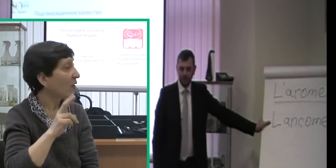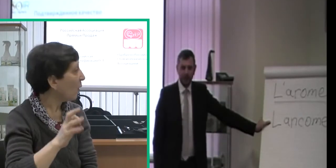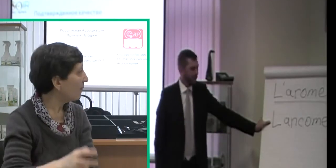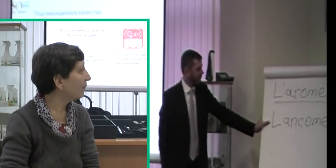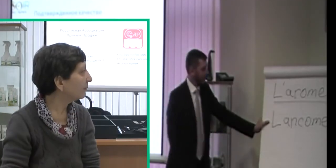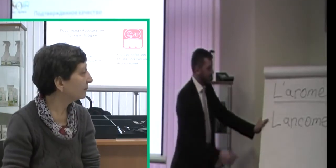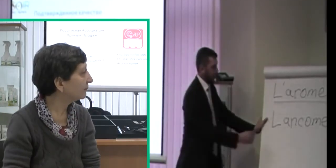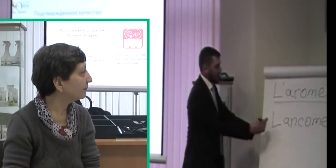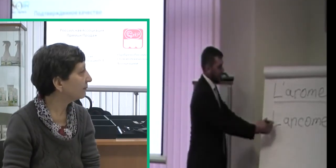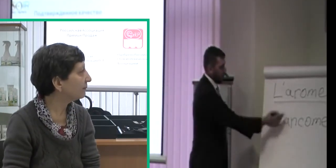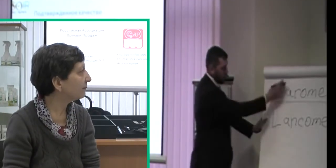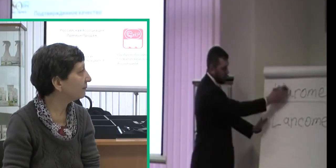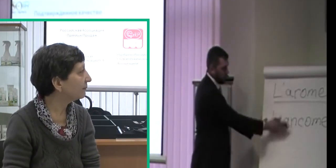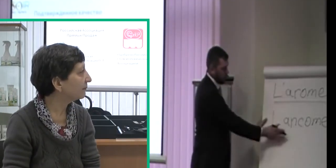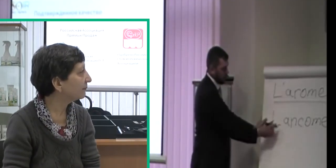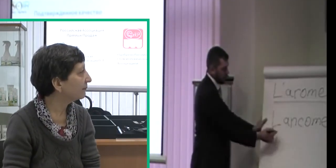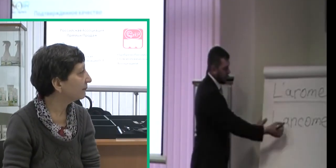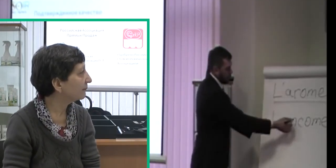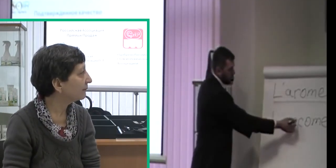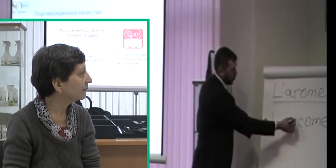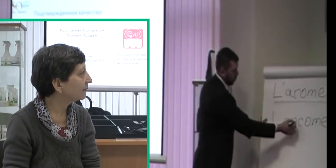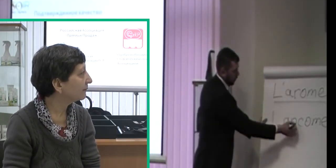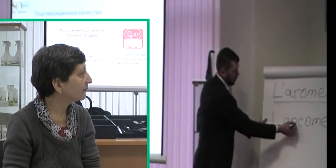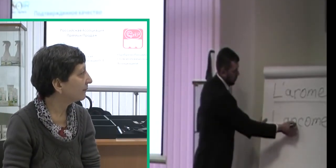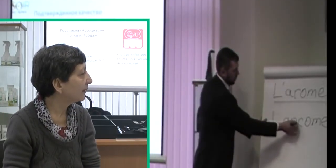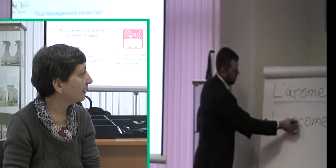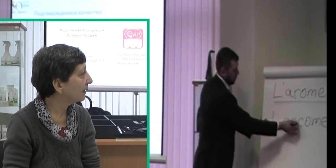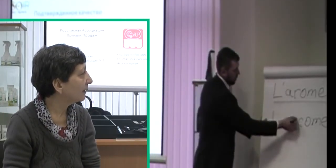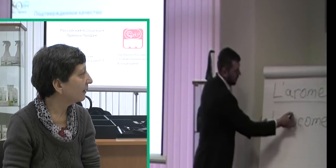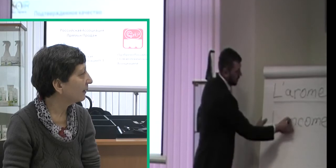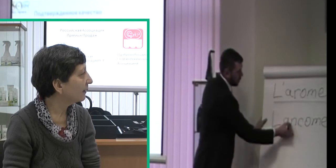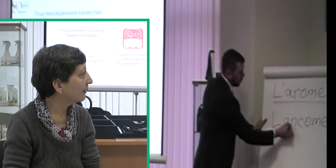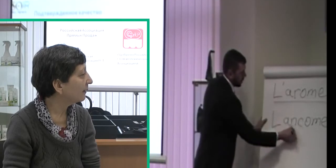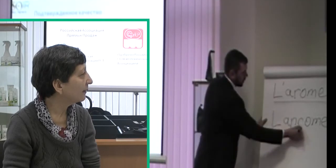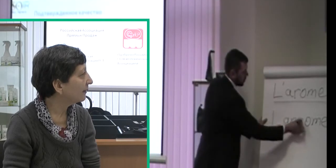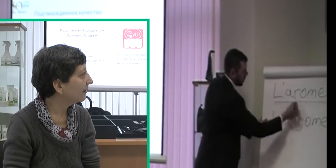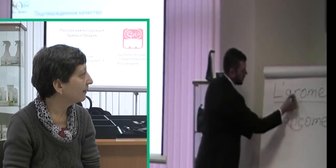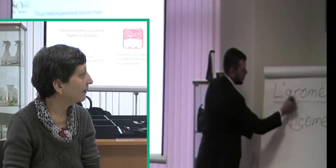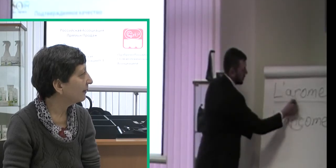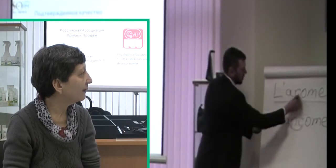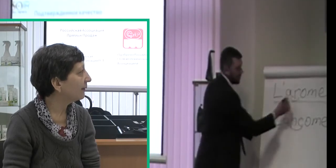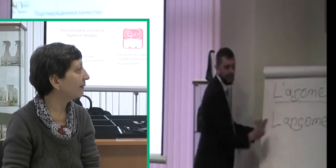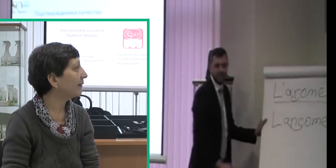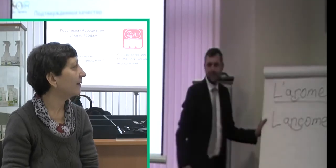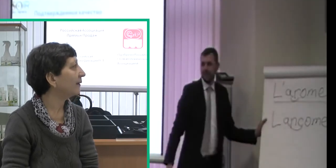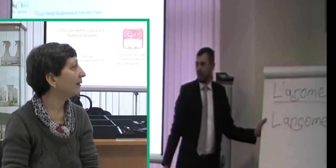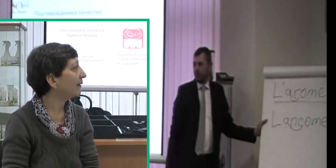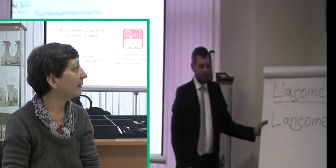Знаете, да? Очень похоже, правда, на ту букву только... На две буквы она встречается.